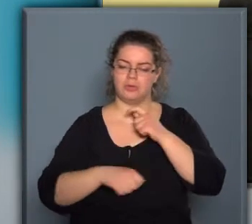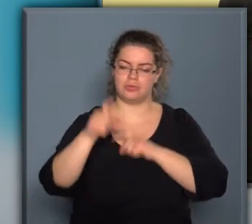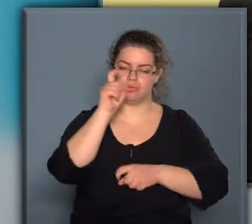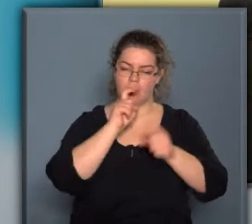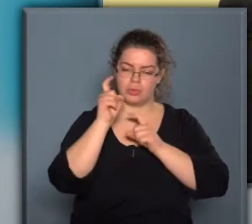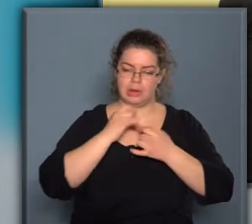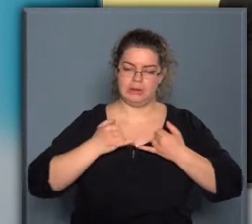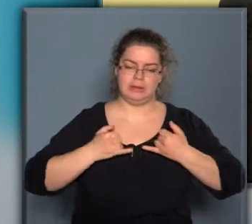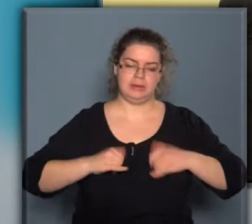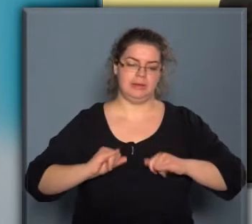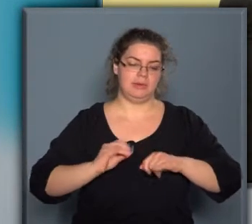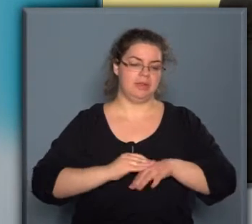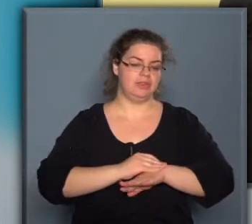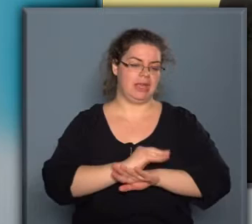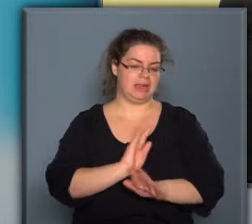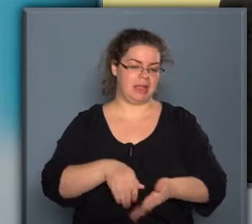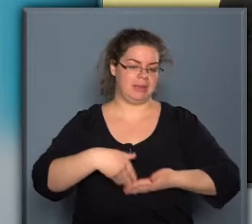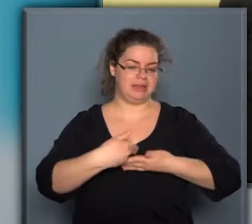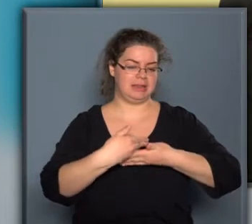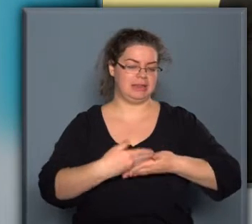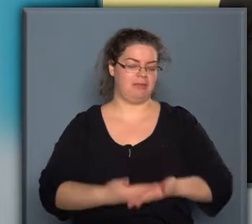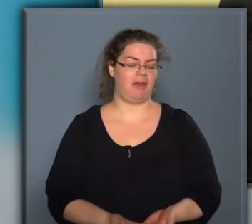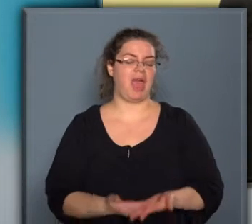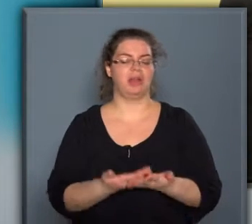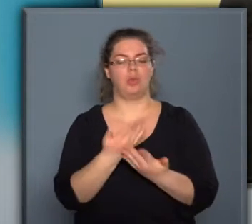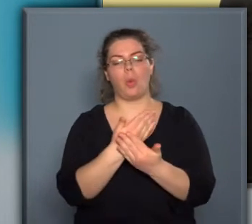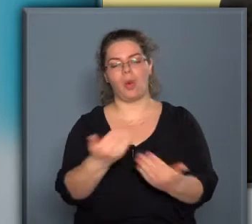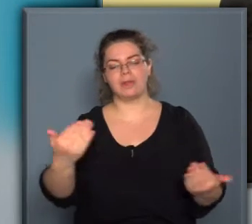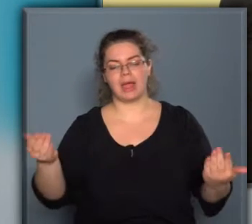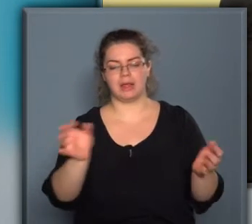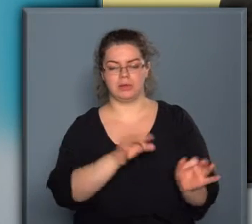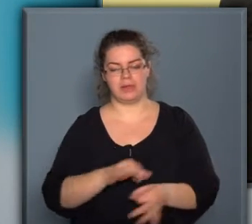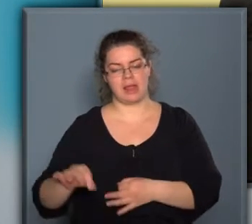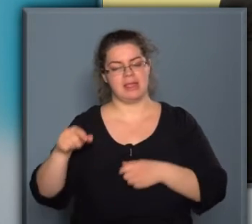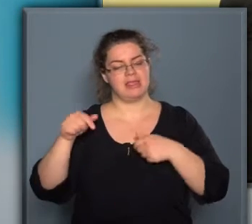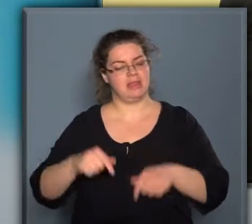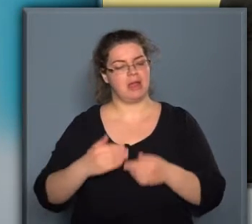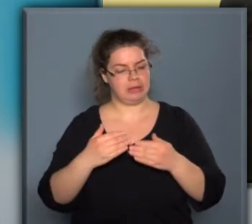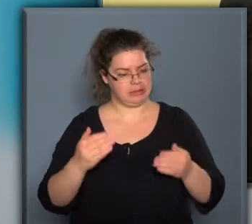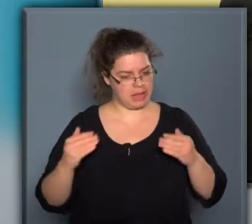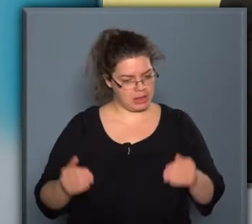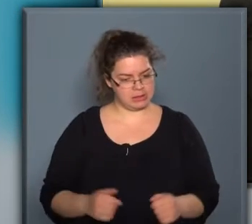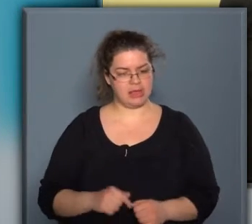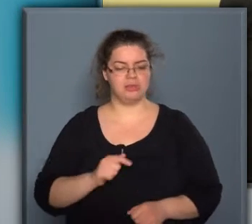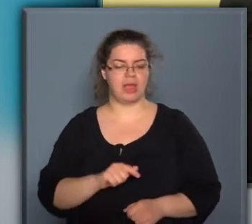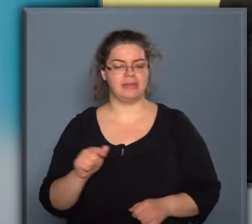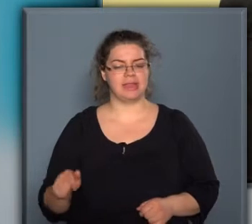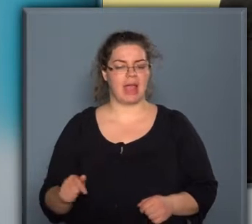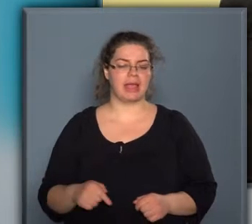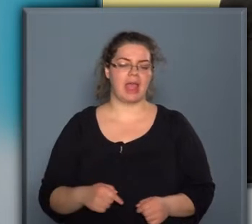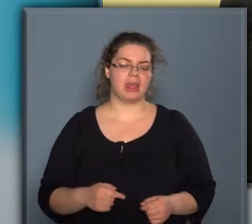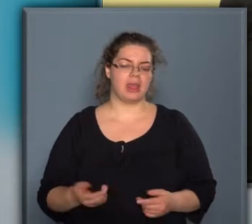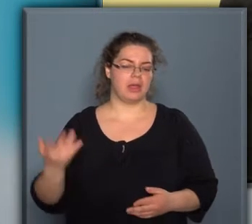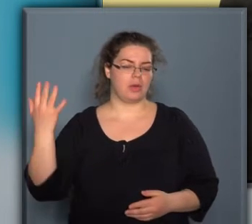gondolatindó és érzelmeket kiváltó tárlatokat rendez, ez a kiállítás ezeket